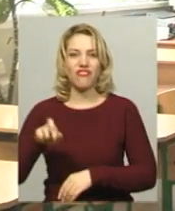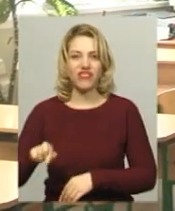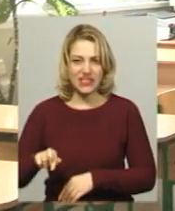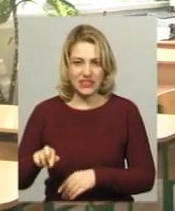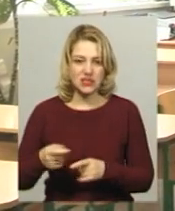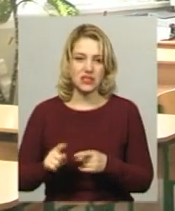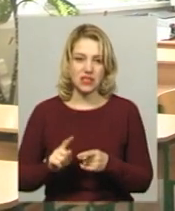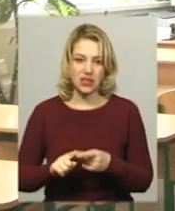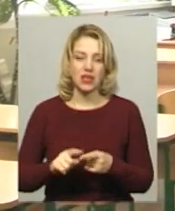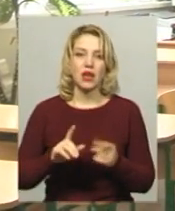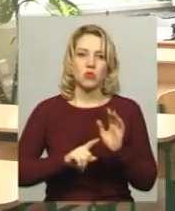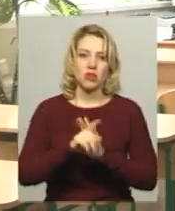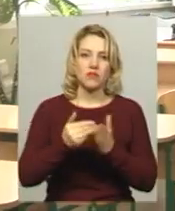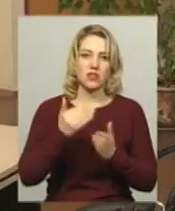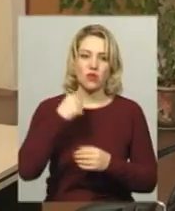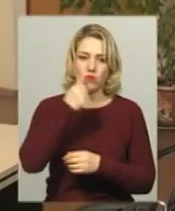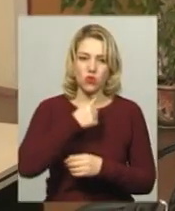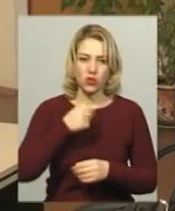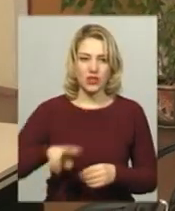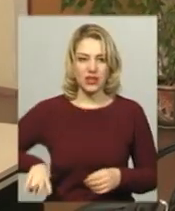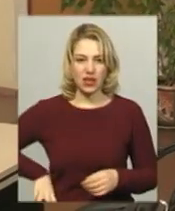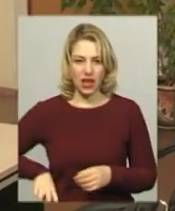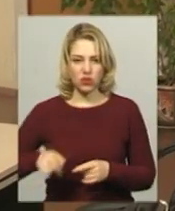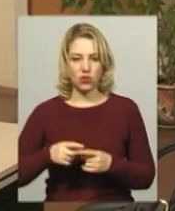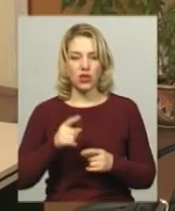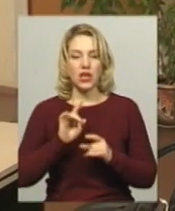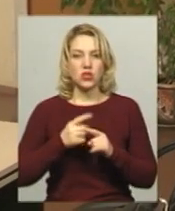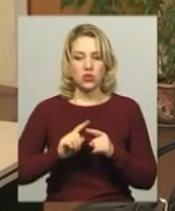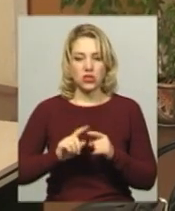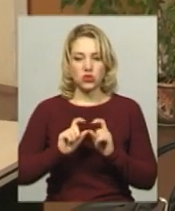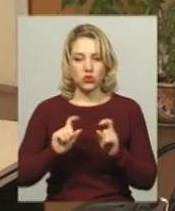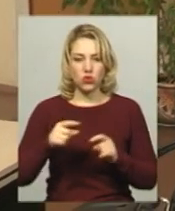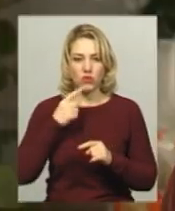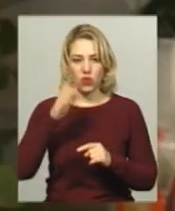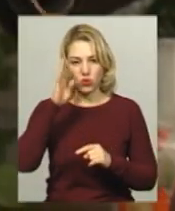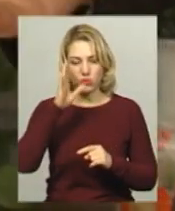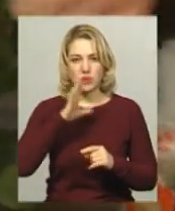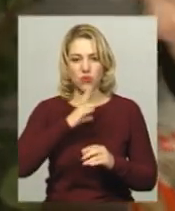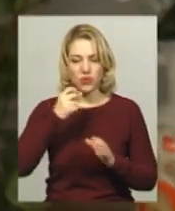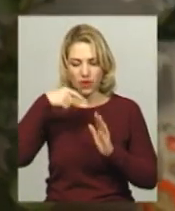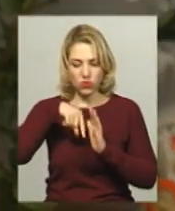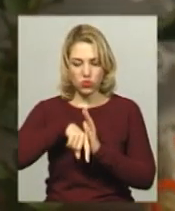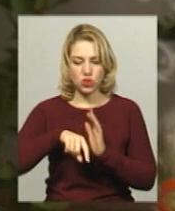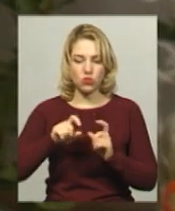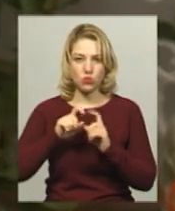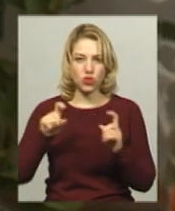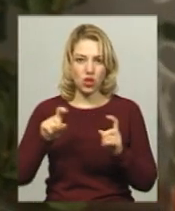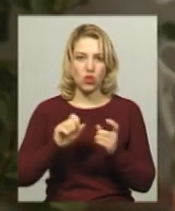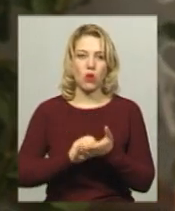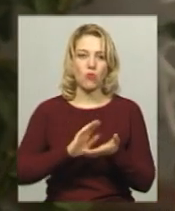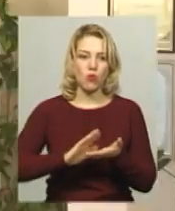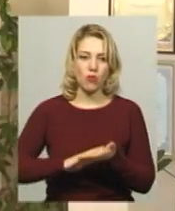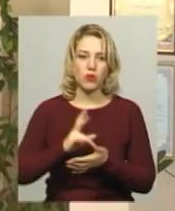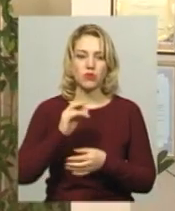журналістом вчителька відмовилась. Директорка навчального закладу Таміла Соболик каже, хлопець вже перебував на внутрішньому шкільному обліку із проблемами з